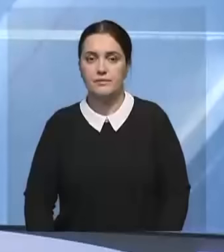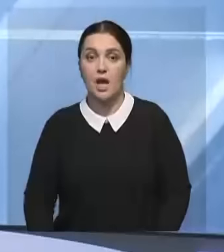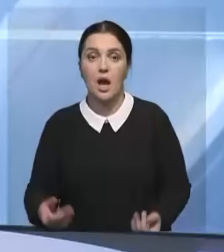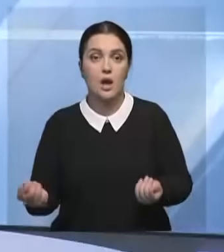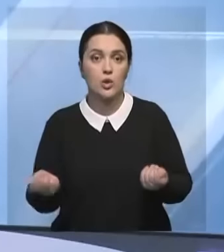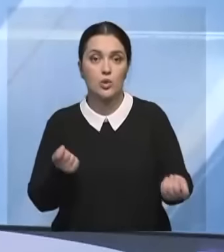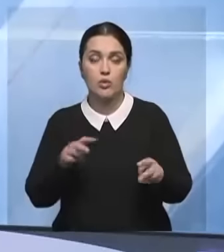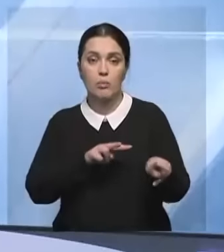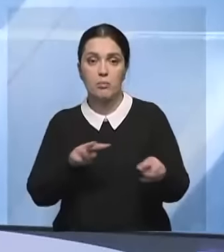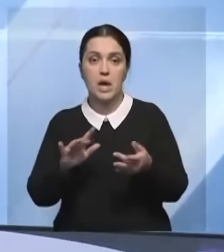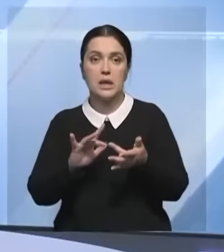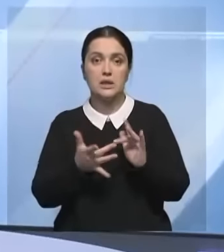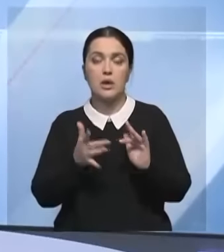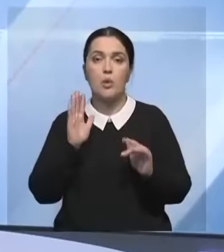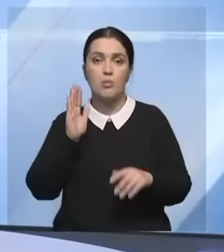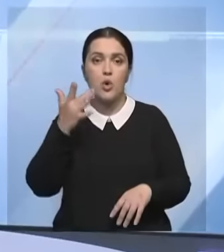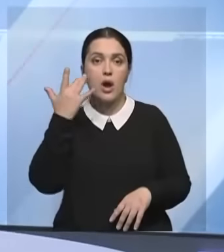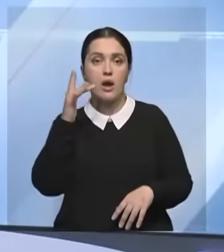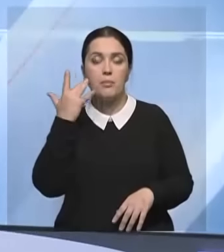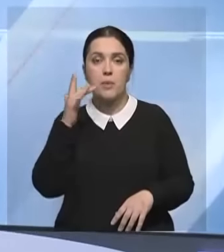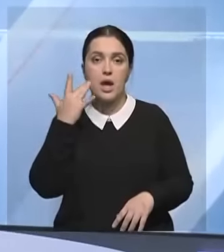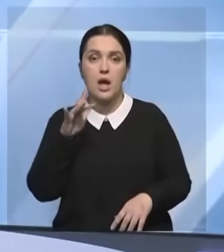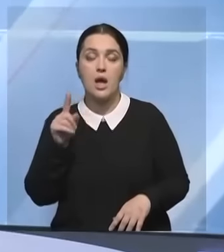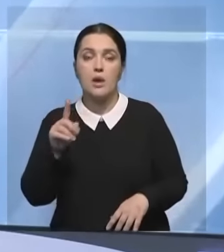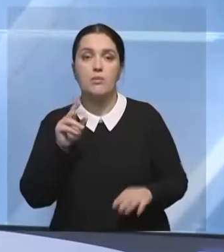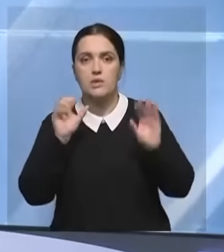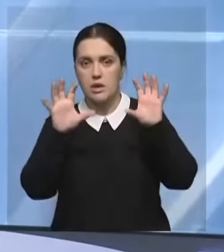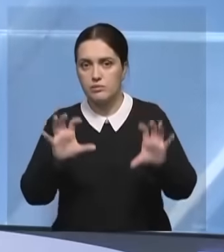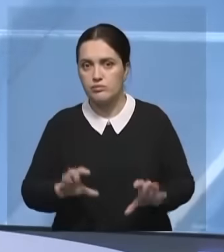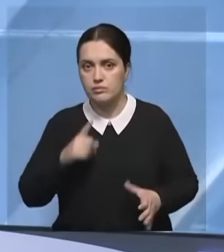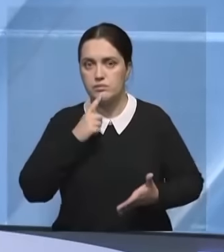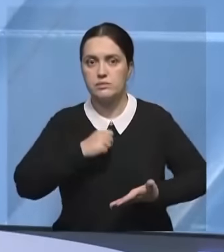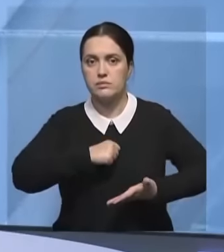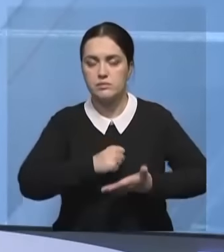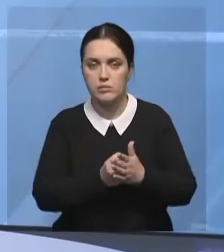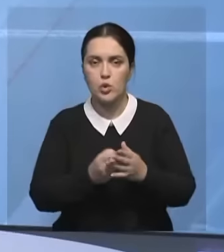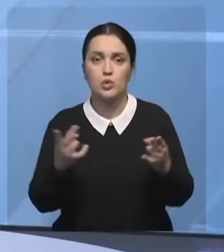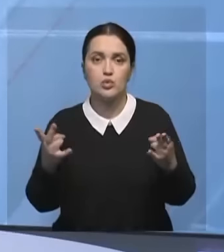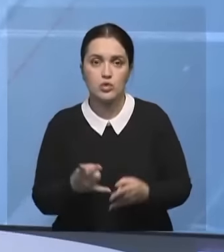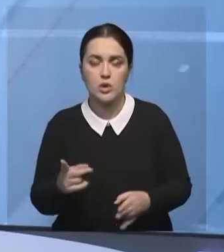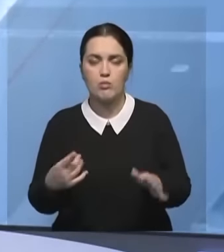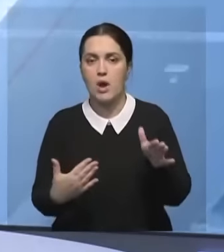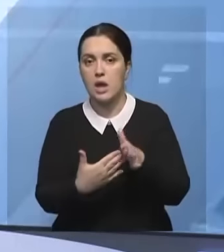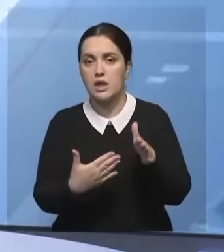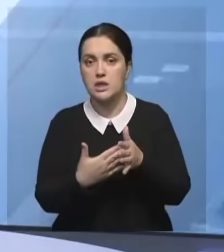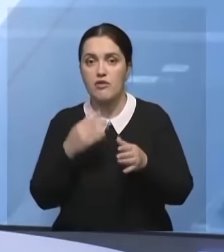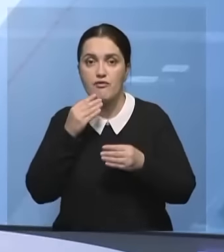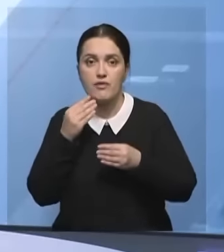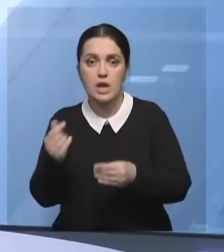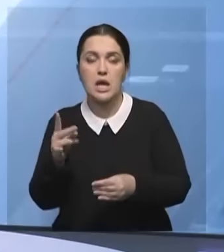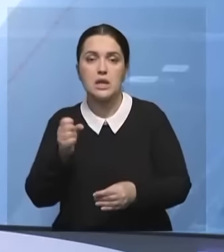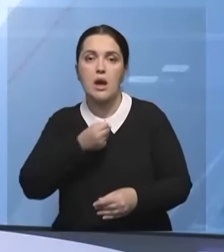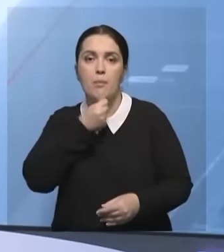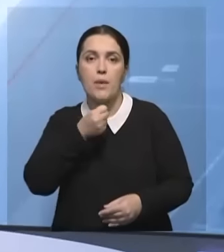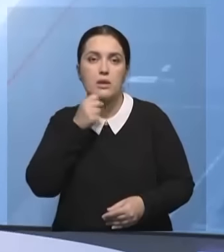Регулировать алгоритмы социальных сетей в Нью-Йорке планируют на законодательном уровне. Такая кардинальная мера нужна, чтобы ограничить влияние